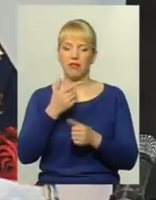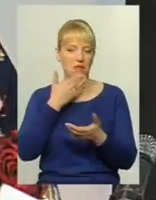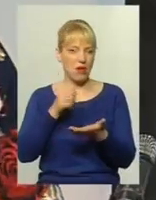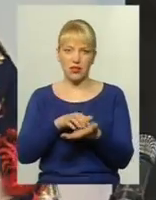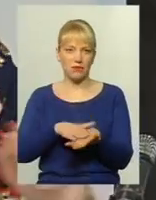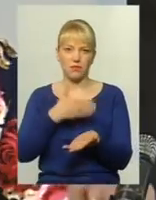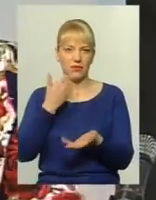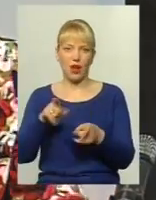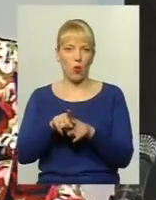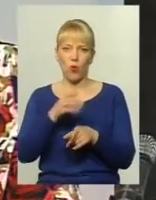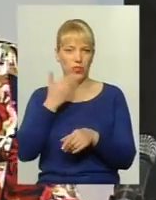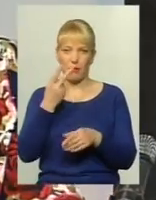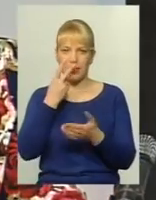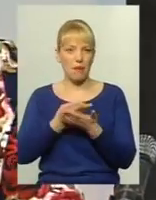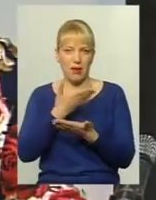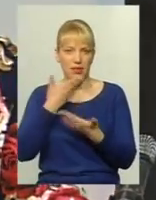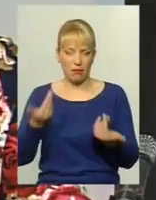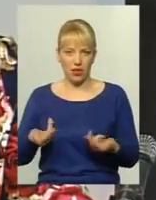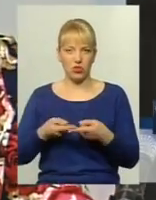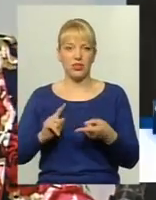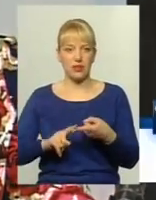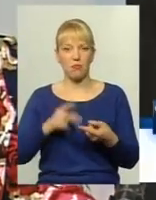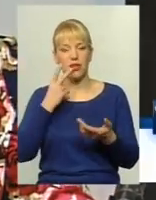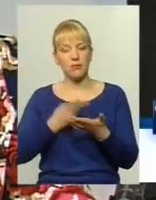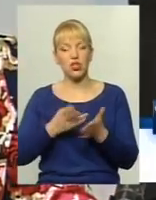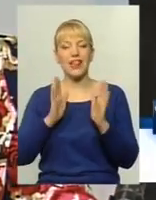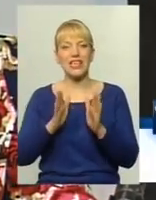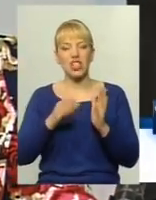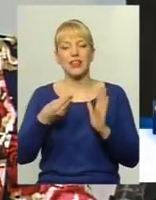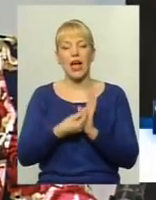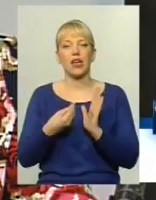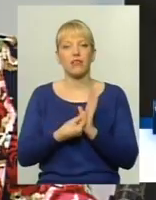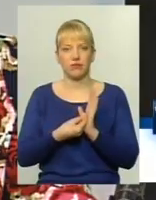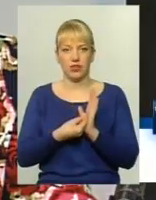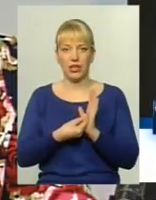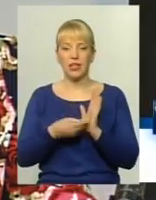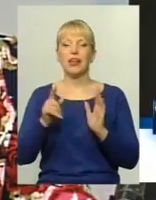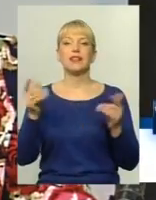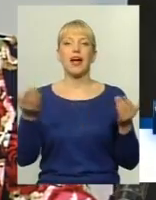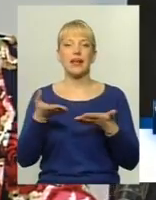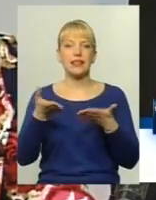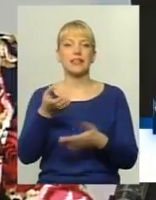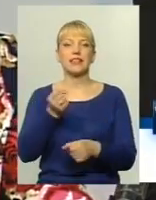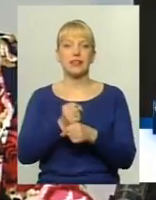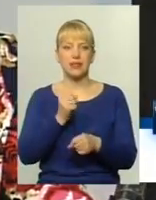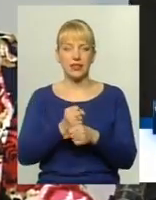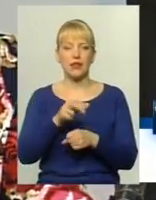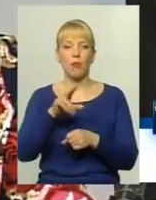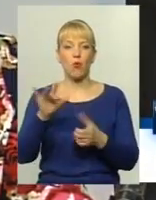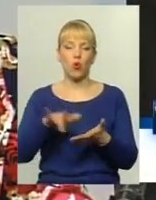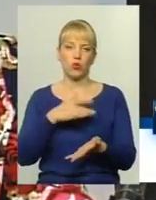передбачає Постанова розрахунку тарифу передбачає лише тариф, який діє по